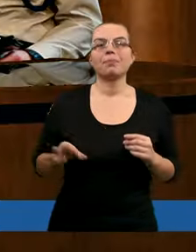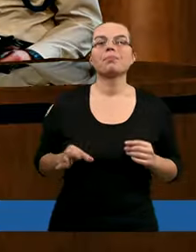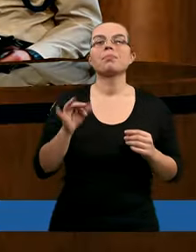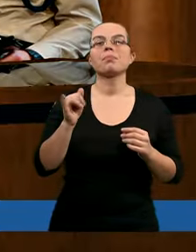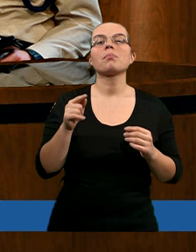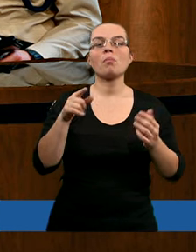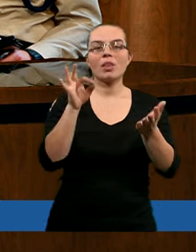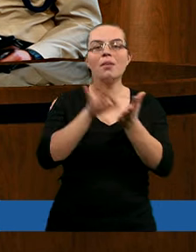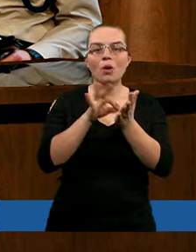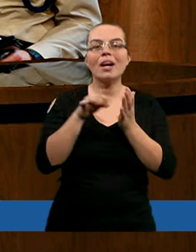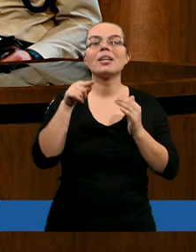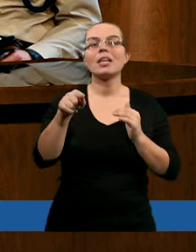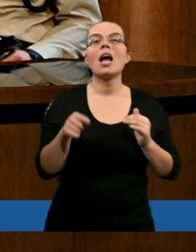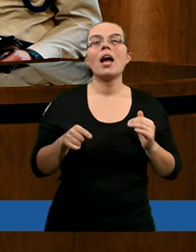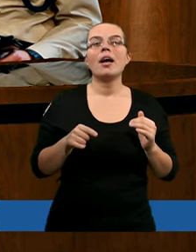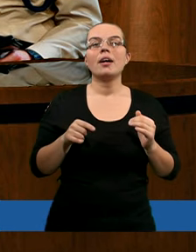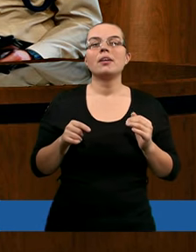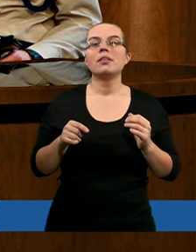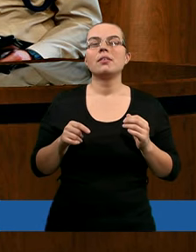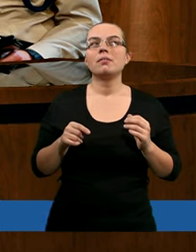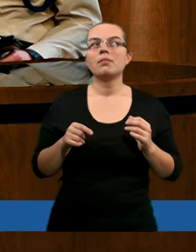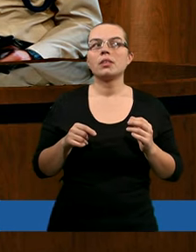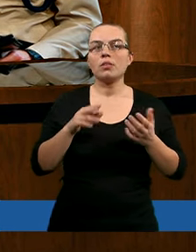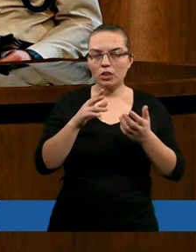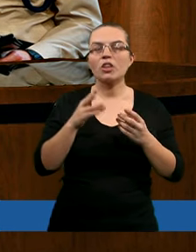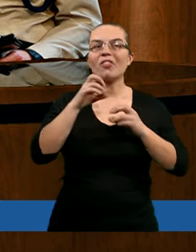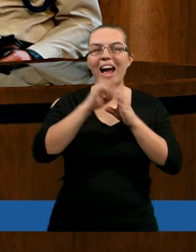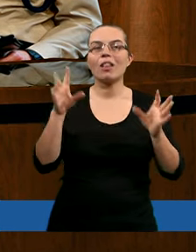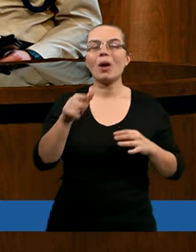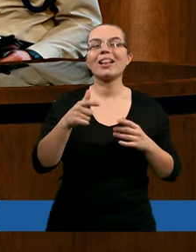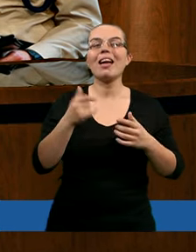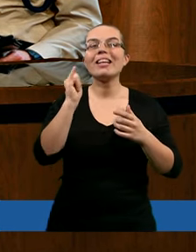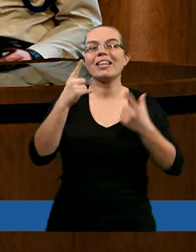Tym barankiem, które były też przeznaczone na to przed założeniem świata.